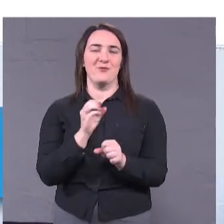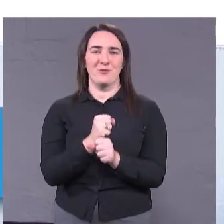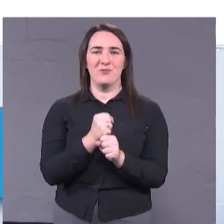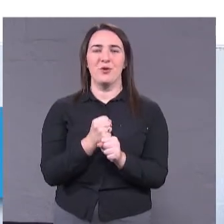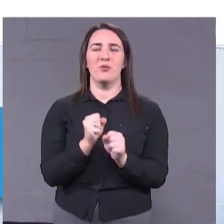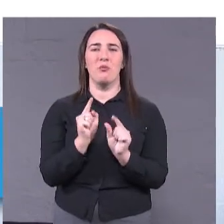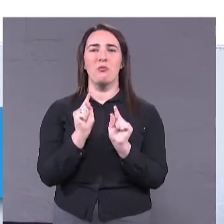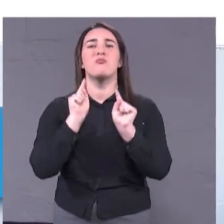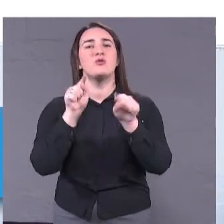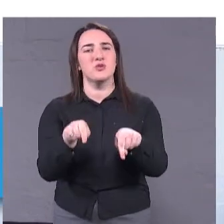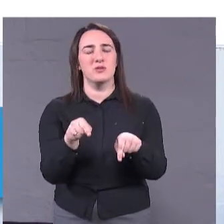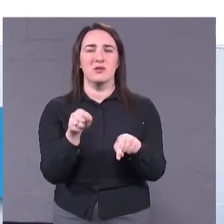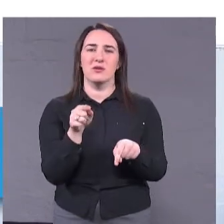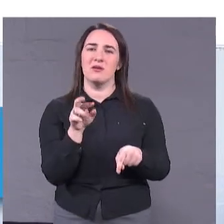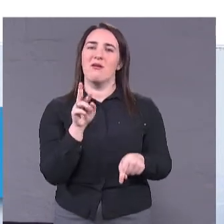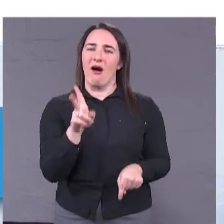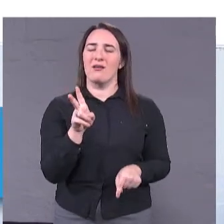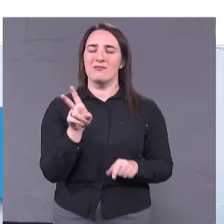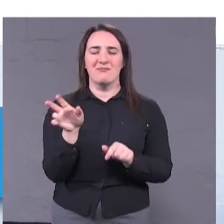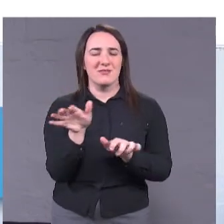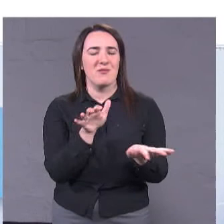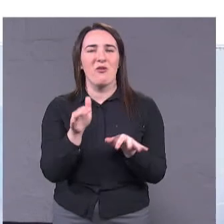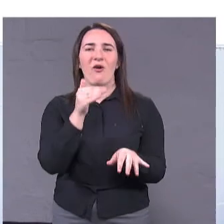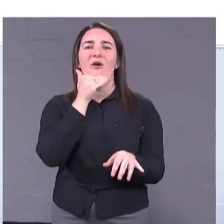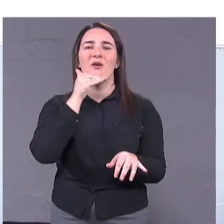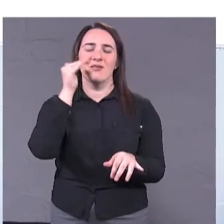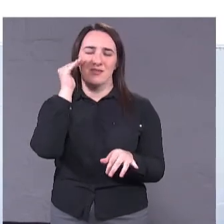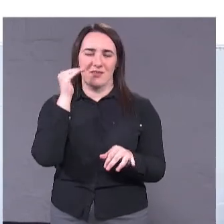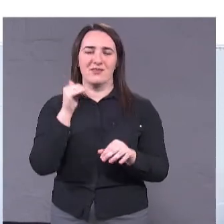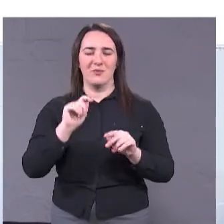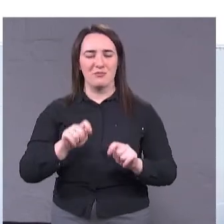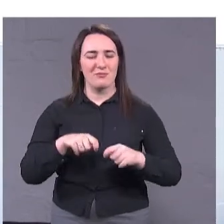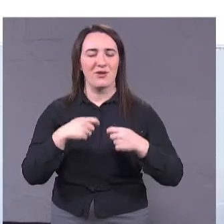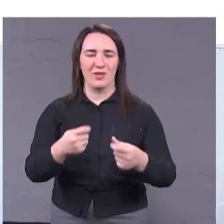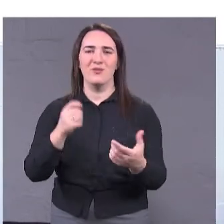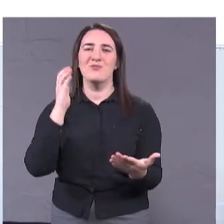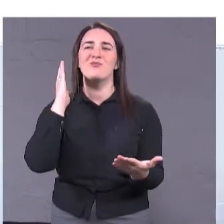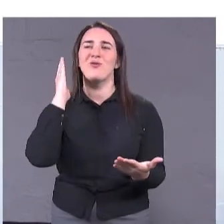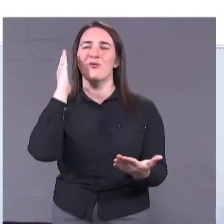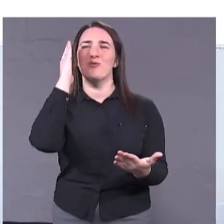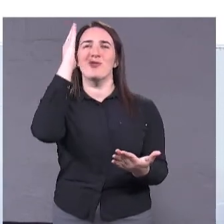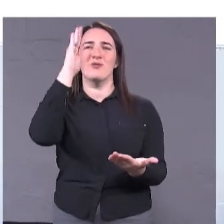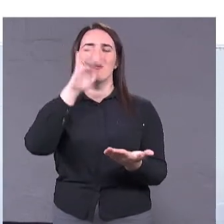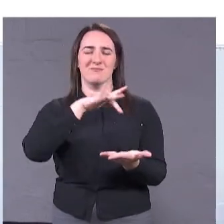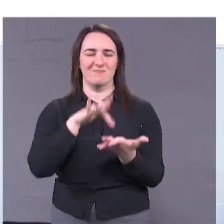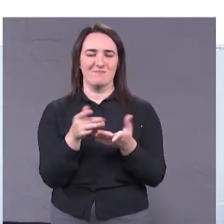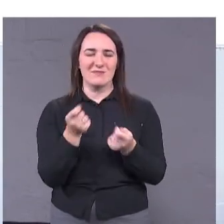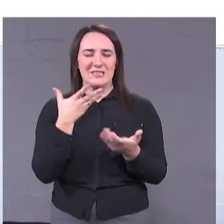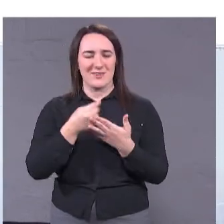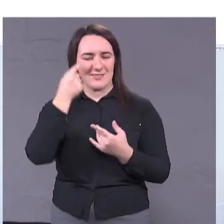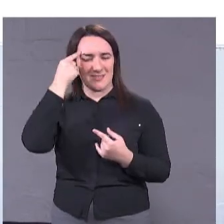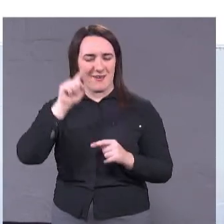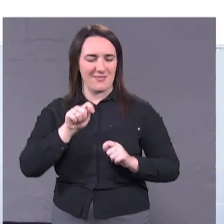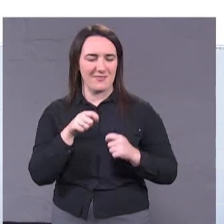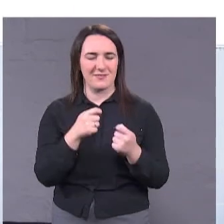як заботливий отец, який може передати будущим руководителям города свої знання. тому,